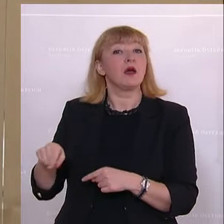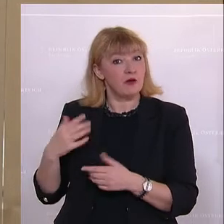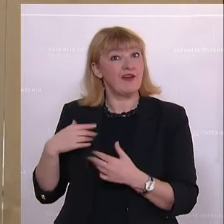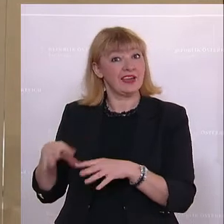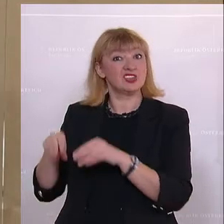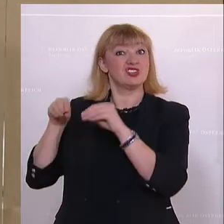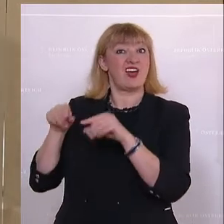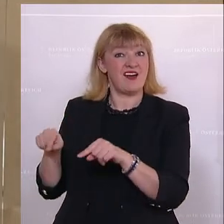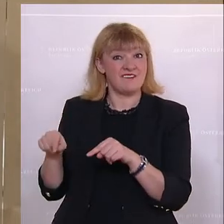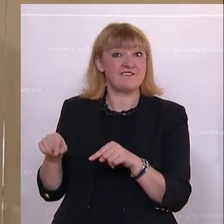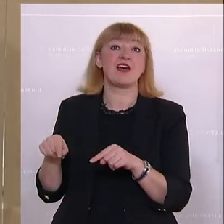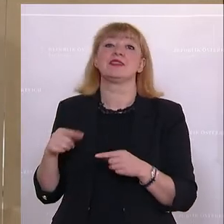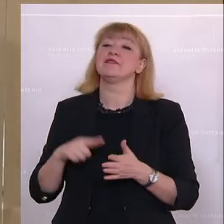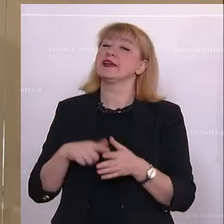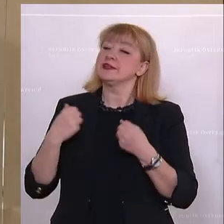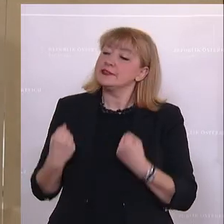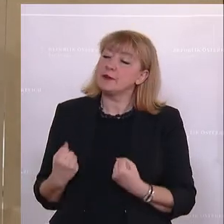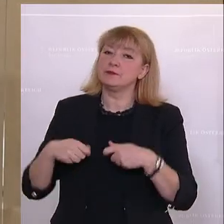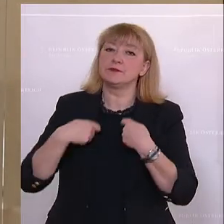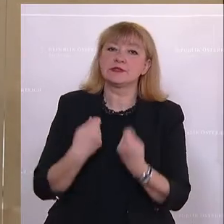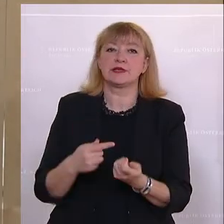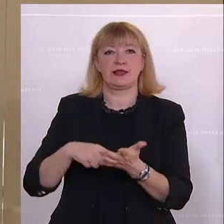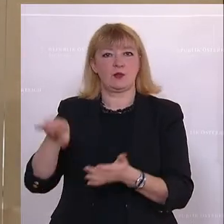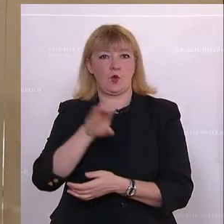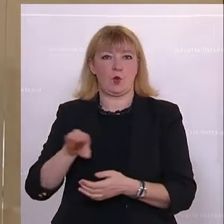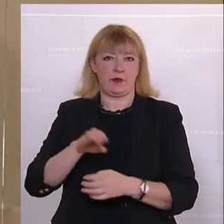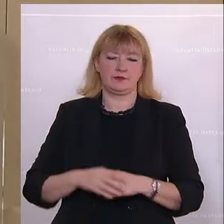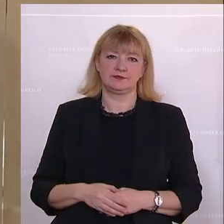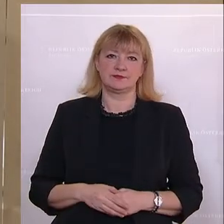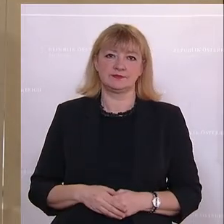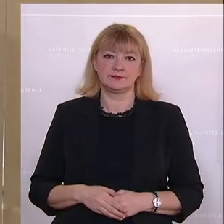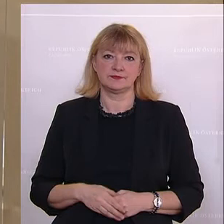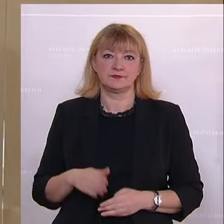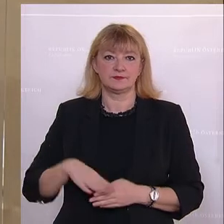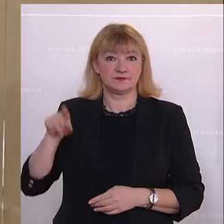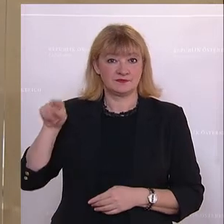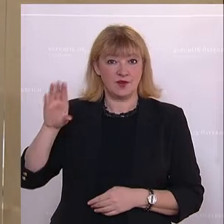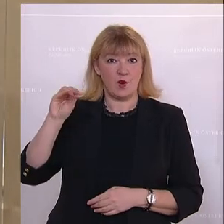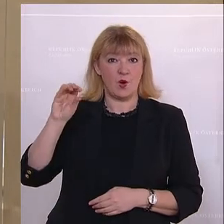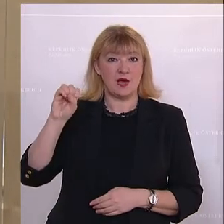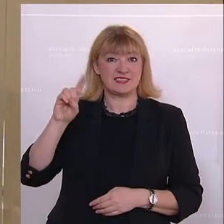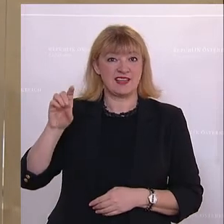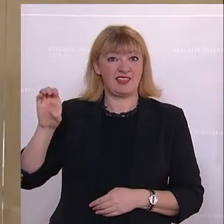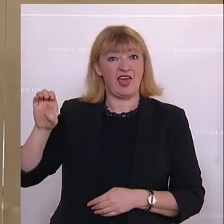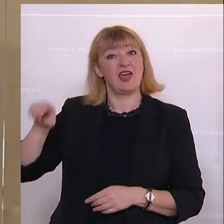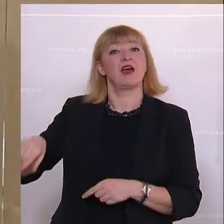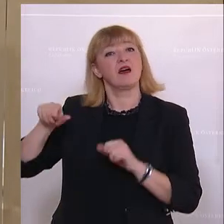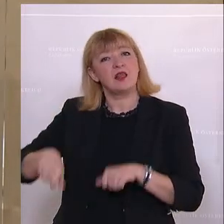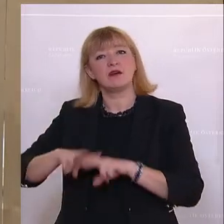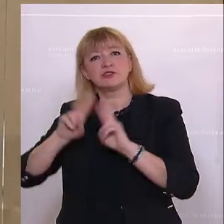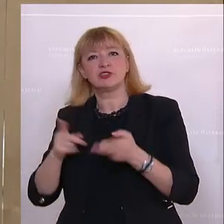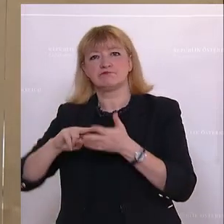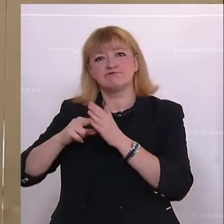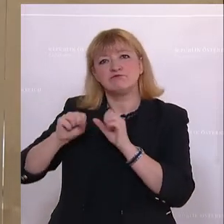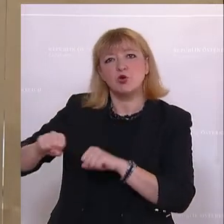worden, um Sicherheit in Europa zu bringen. Und die OSZD hat hier das Know-how. Und ich